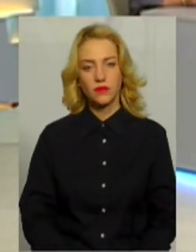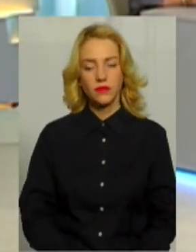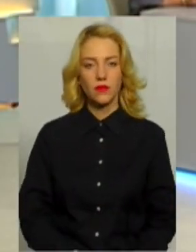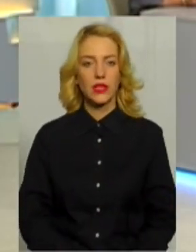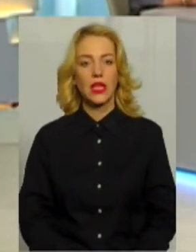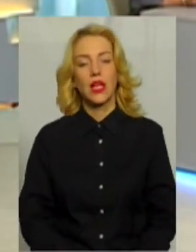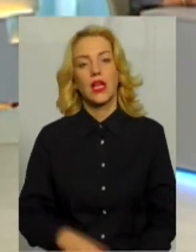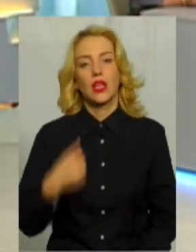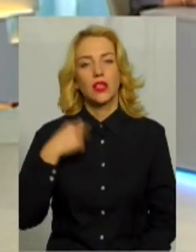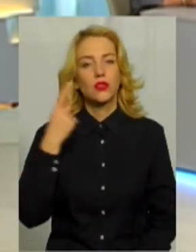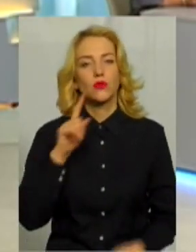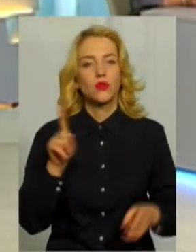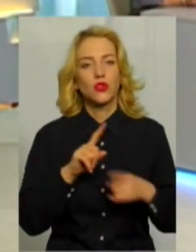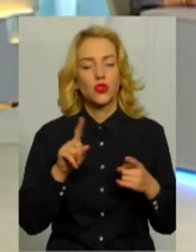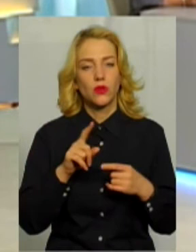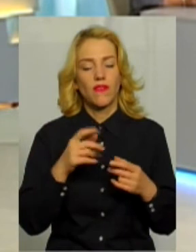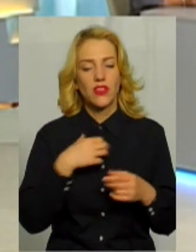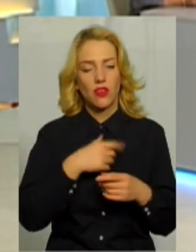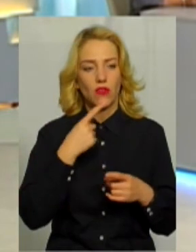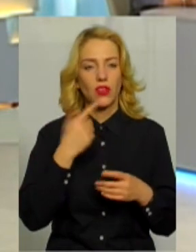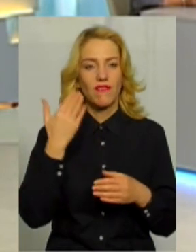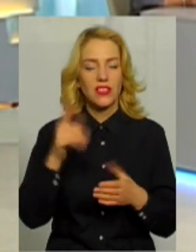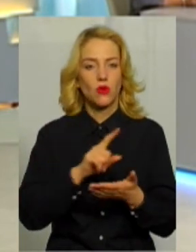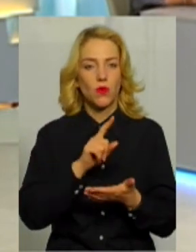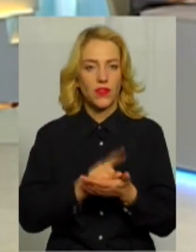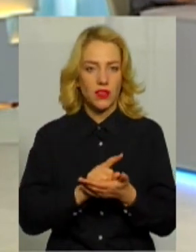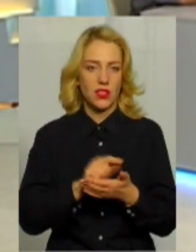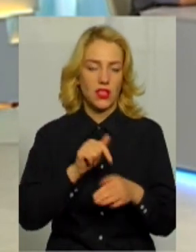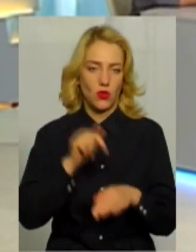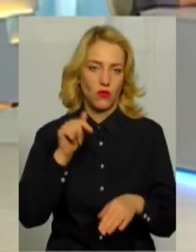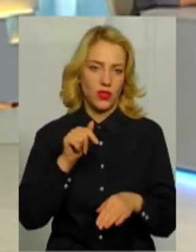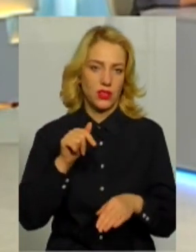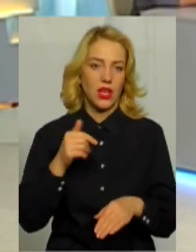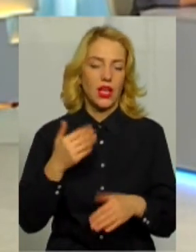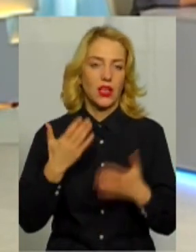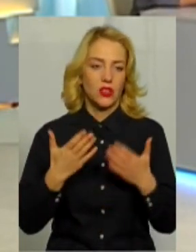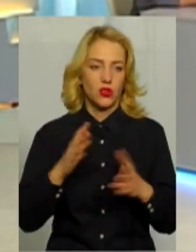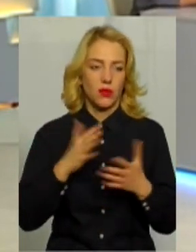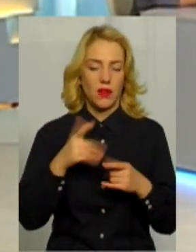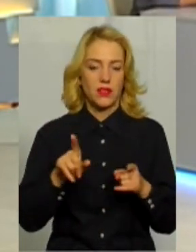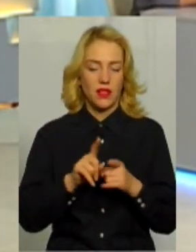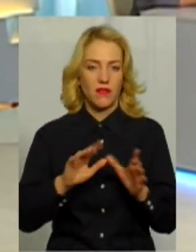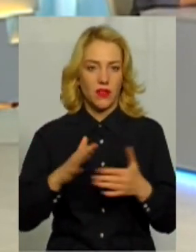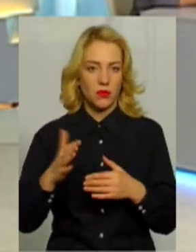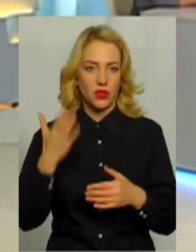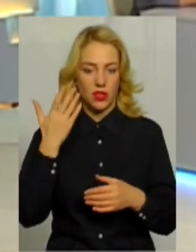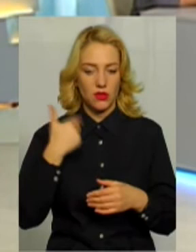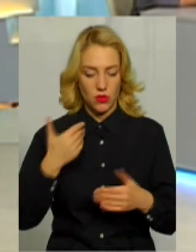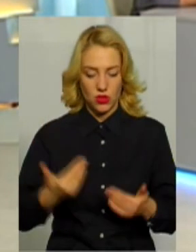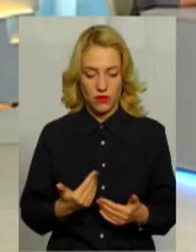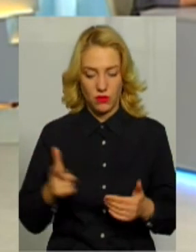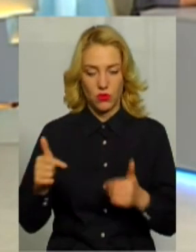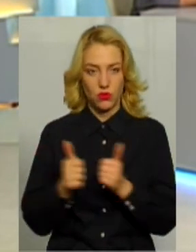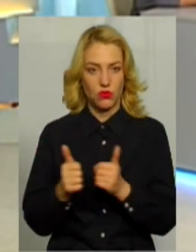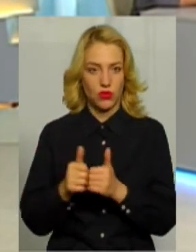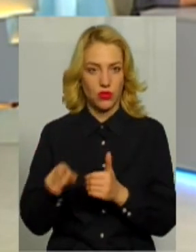говорити, що ми зобов'язані реагувати, тому що, якщо такі трапляються випадки, і ми живучи там в будинку, знаємо, що в сусідній